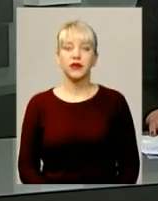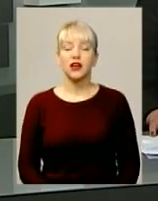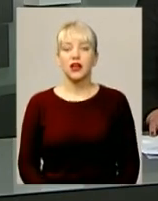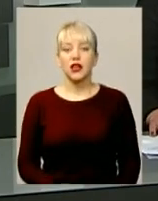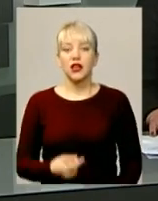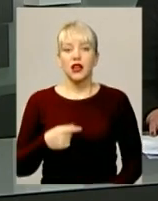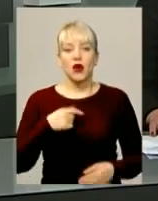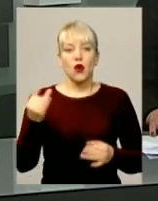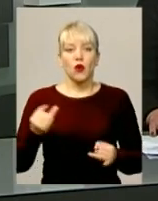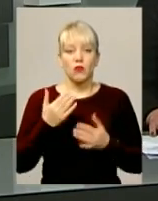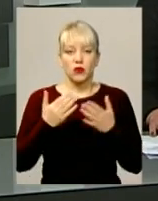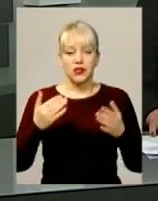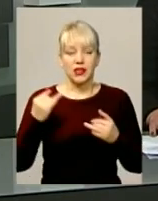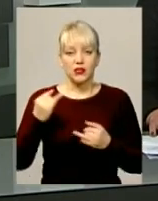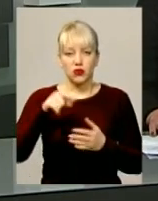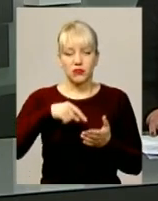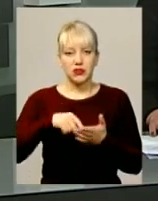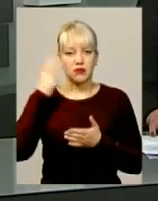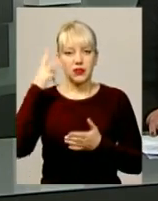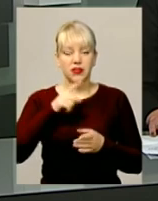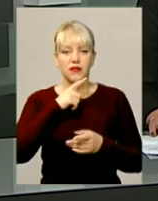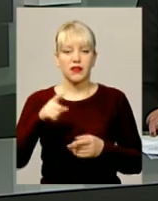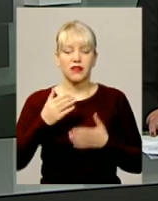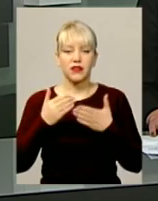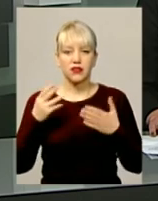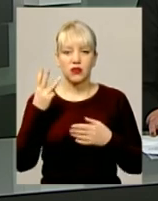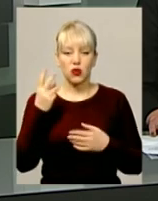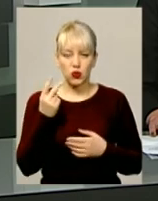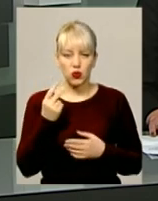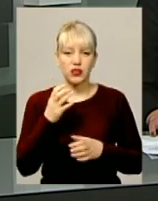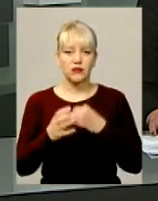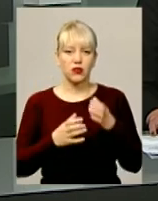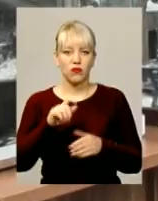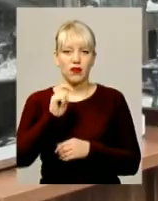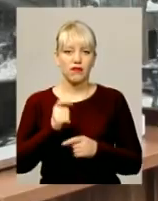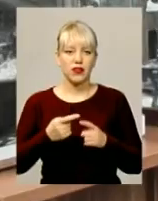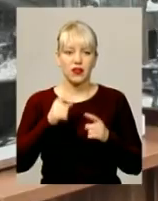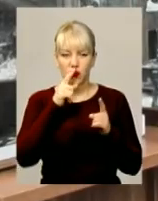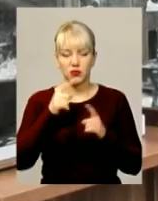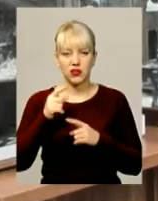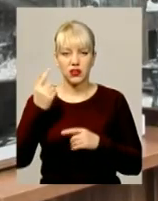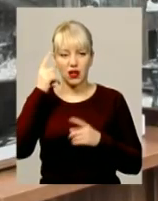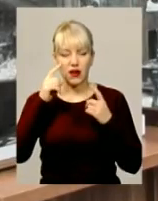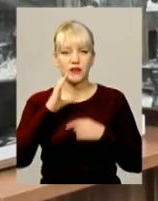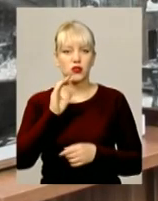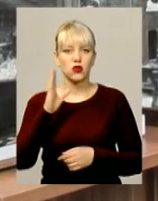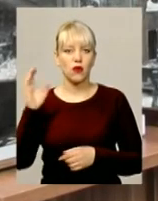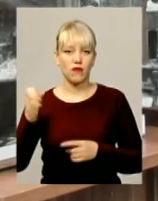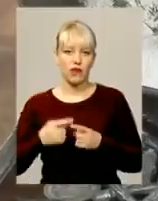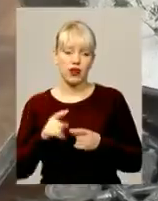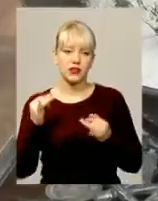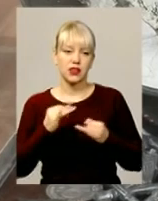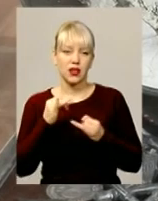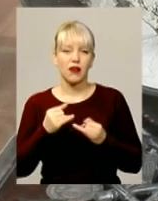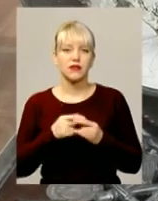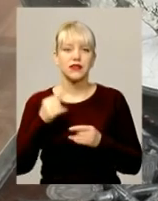У музеї історії міста Хмельницького триває виставка «Друга світова війна в мініатюрі». Її автор – хмельничанин Геннадій Сова з дитинства цікавився